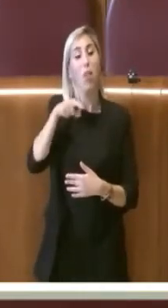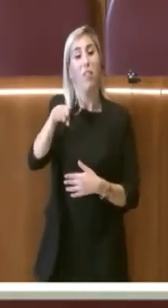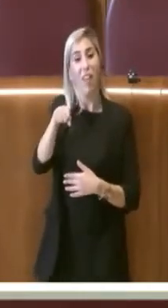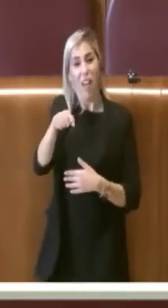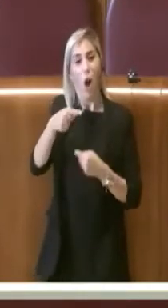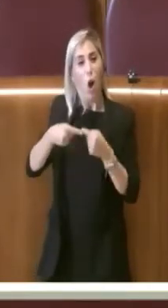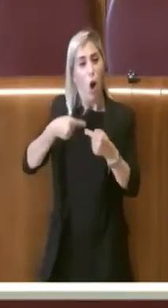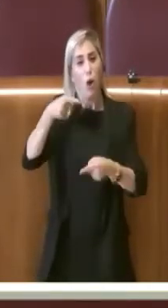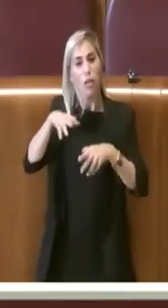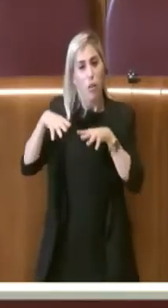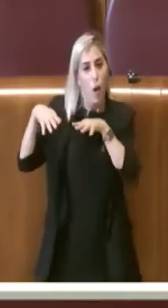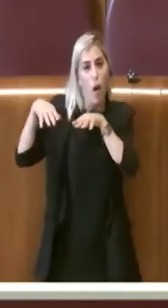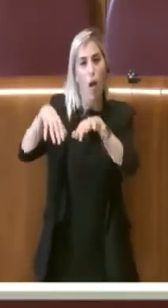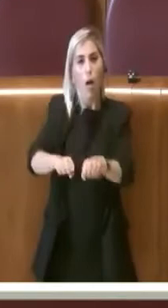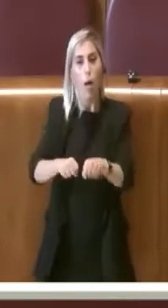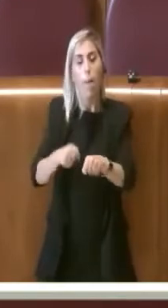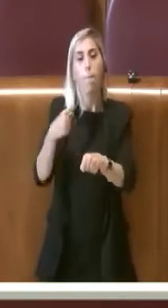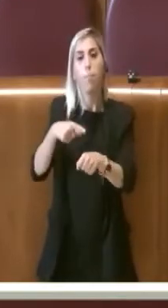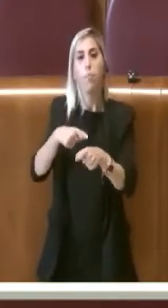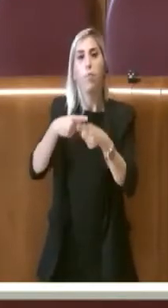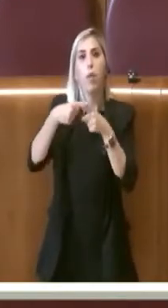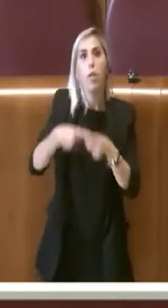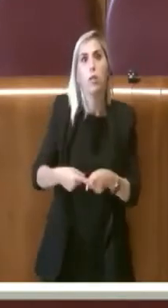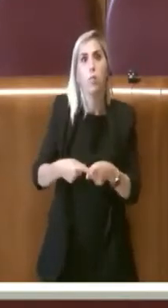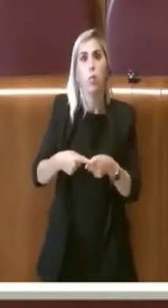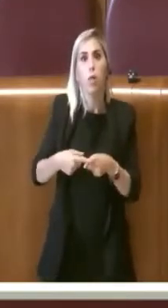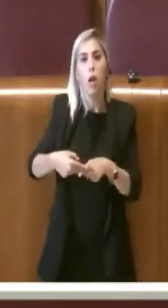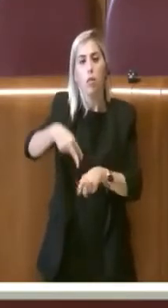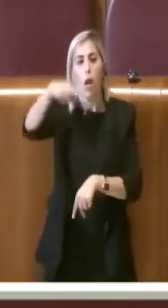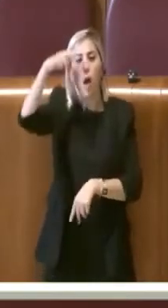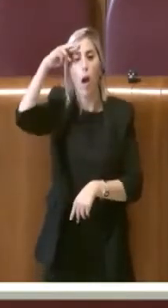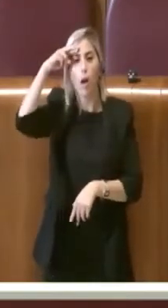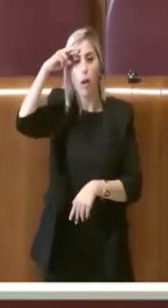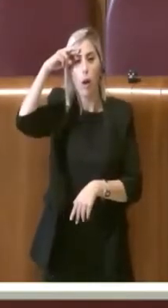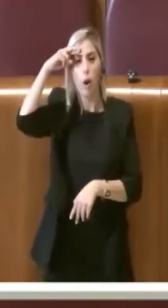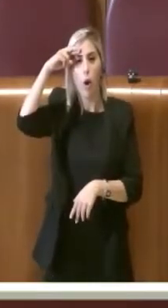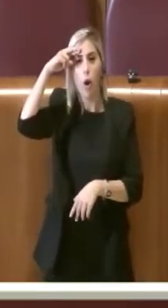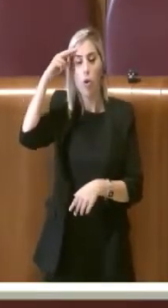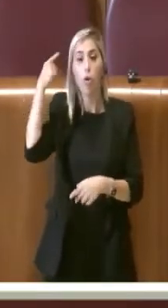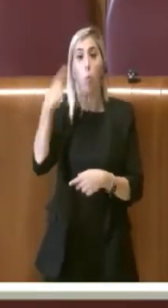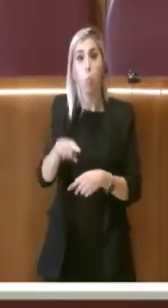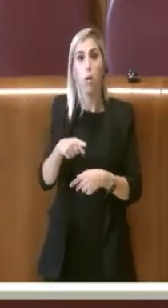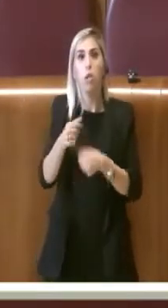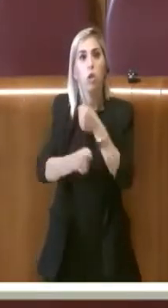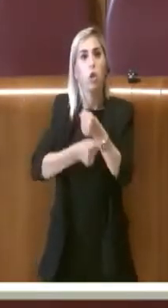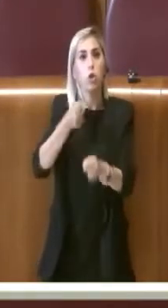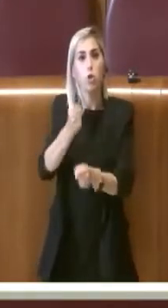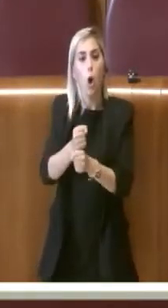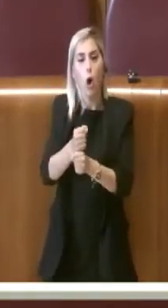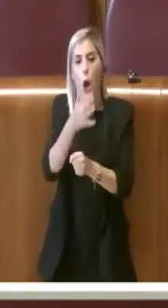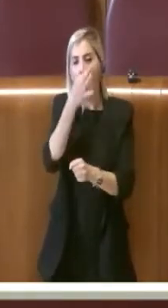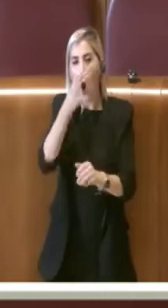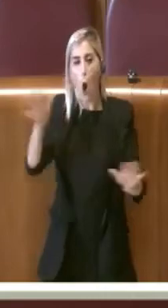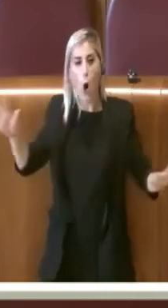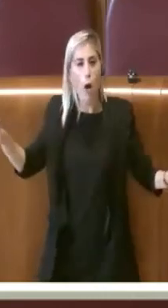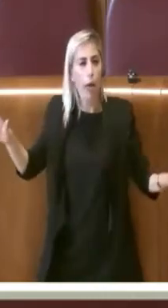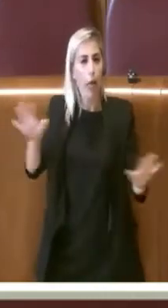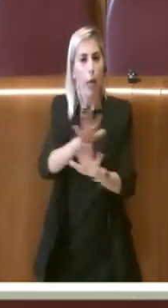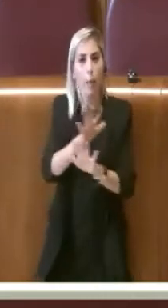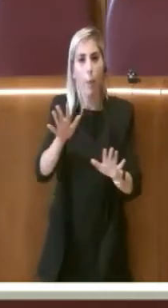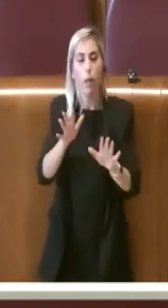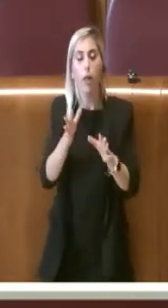impegno personale per portare avanti la memoria di questi fatti tragici che hanno